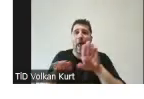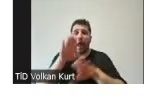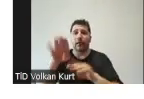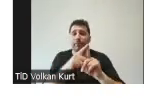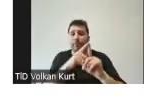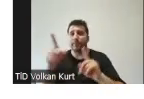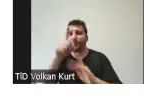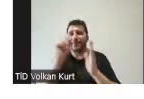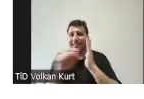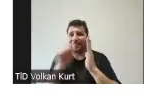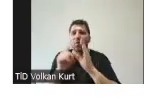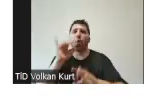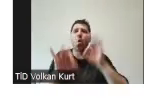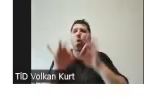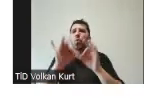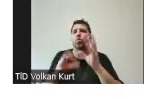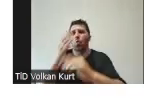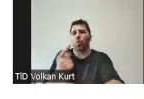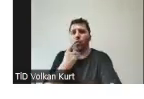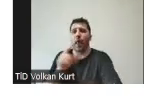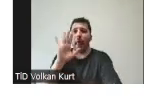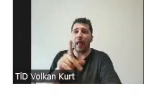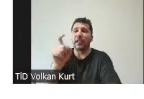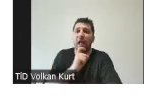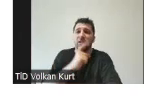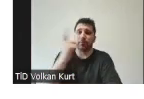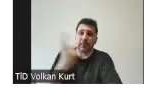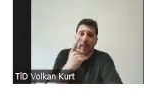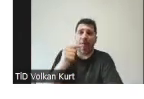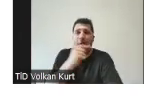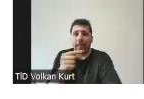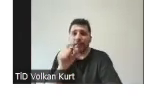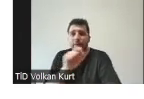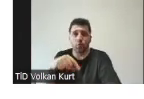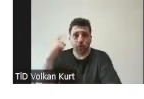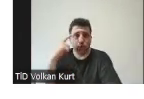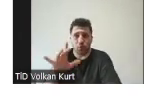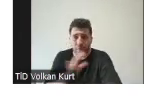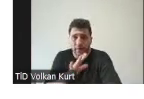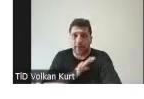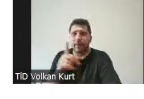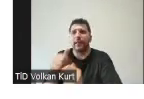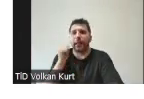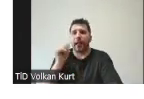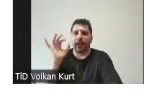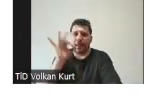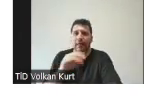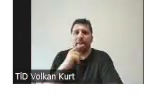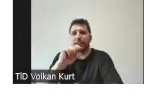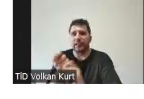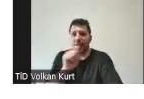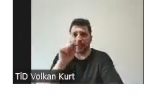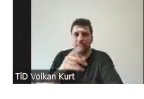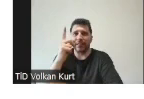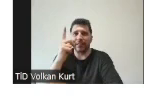yazdıklarınızı kontrol edebileceğiniz eğer ki yanlış bir şey veya eksik yazdığınızı düşünüyorsanız geri dönüp değiştirebileceğiniz